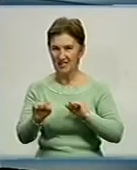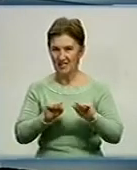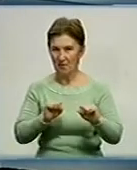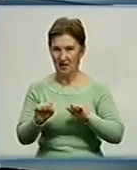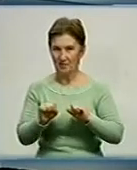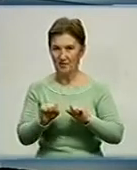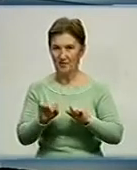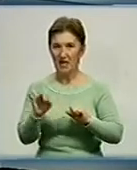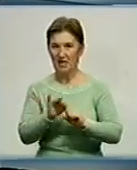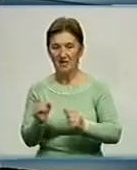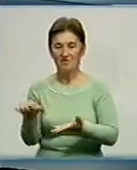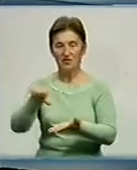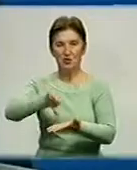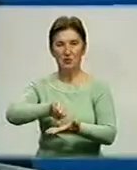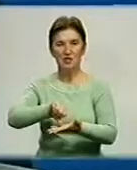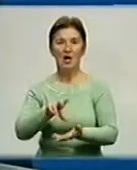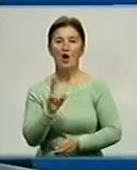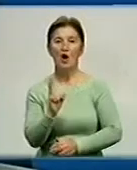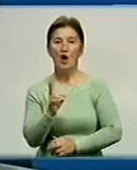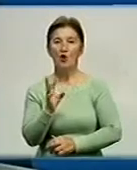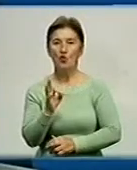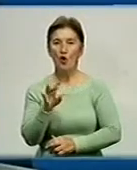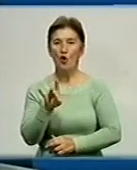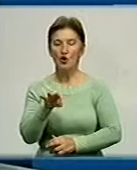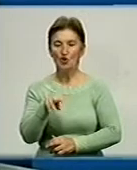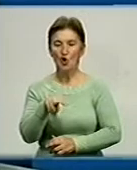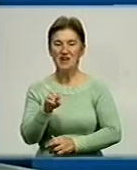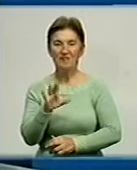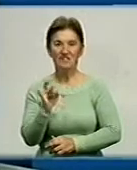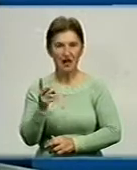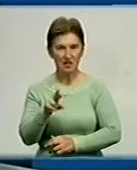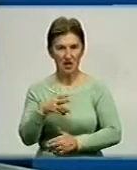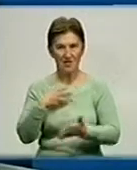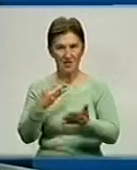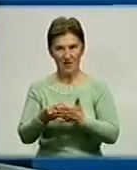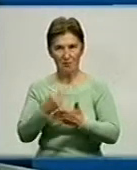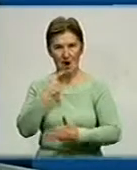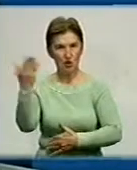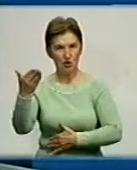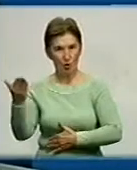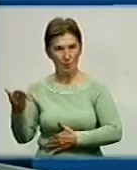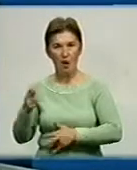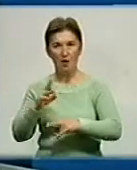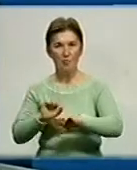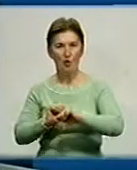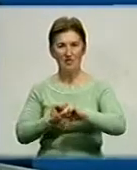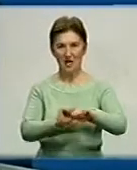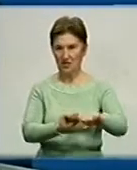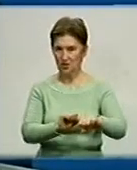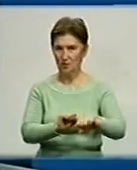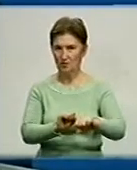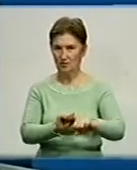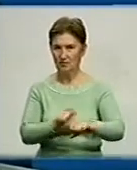І виступала Королєвська своїм доповіді по захисту незахищених верст населення.